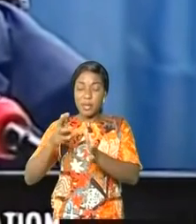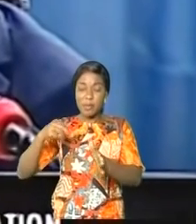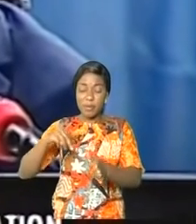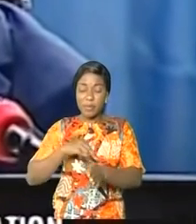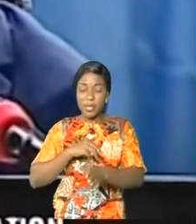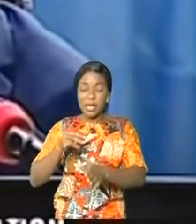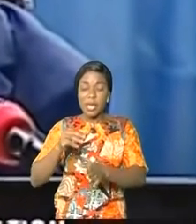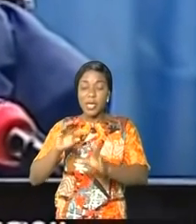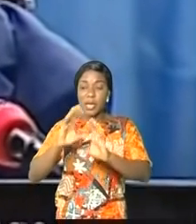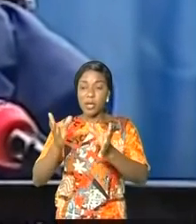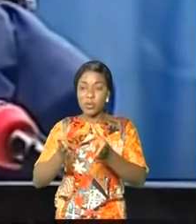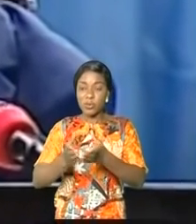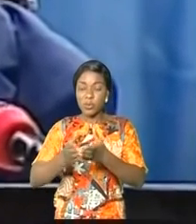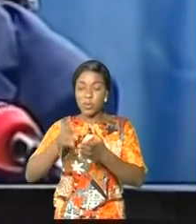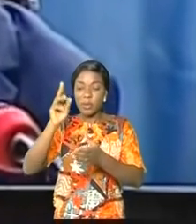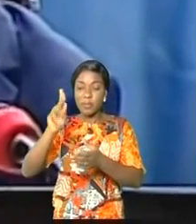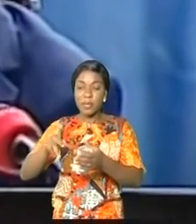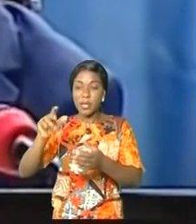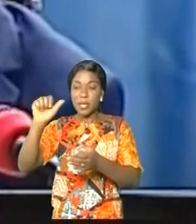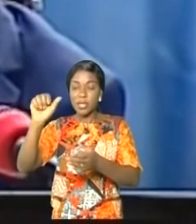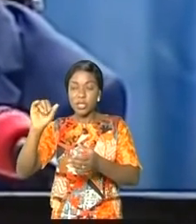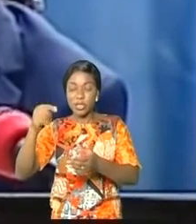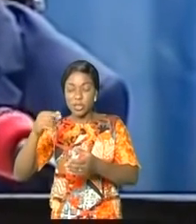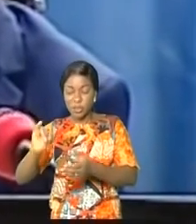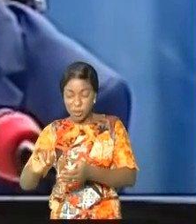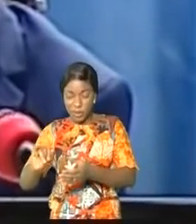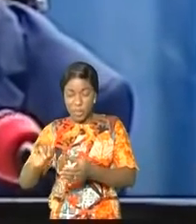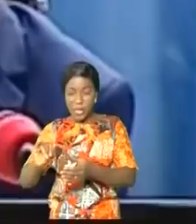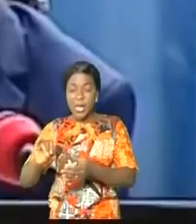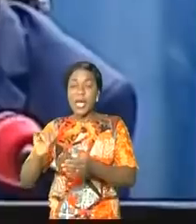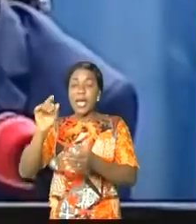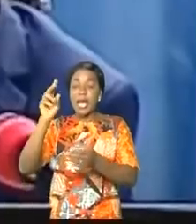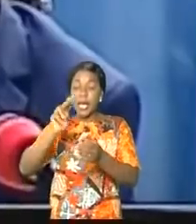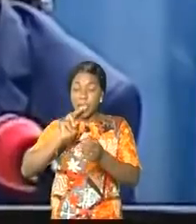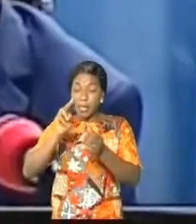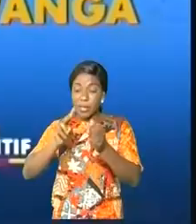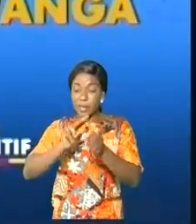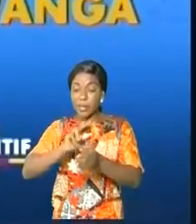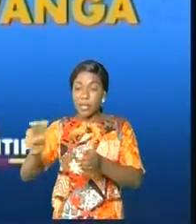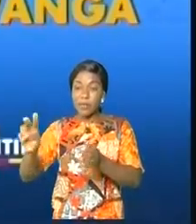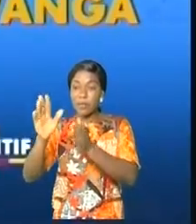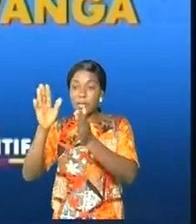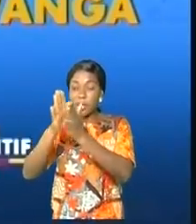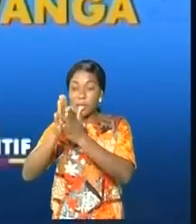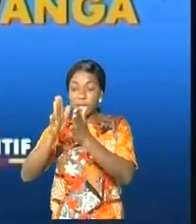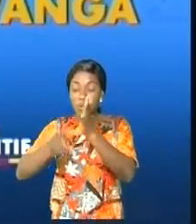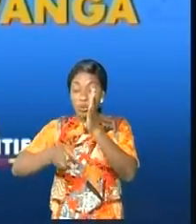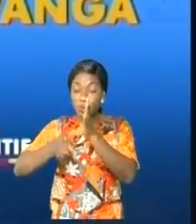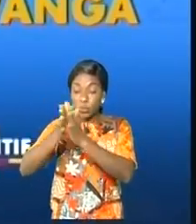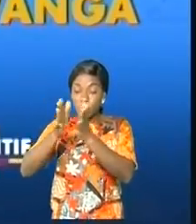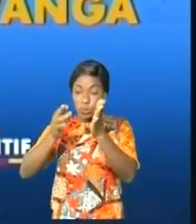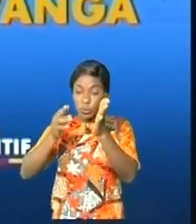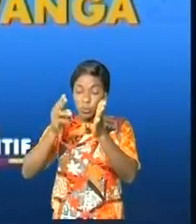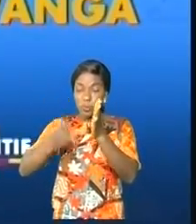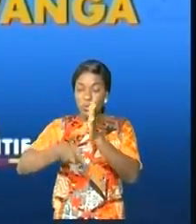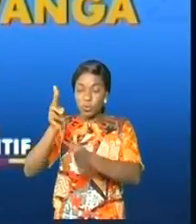'Assemblée nationale. De 2010 à ses jours, fondateur et président du conseil d'administration du Centre de recherche agro-vétérinaire